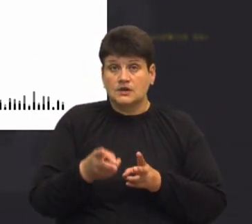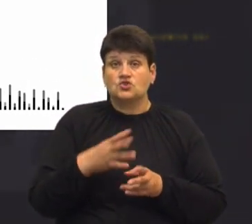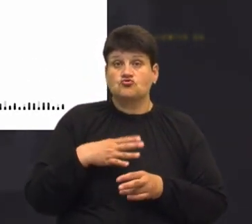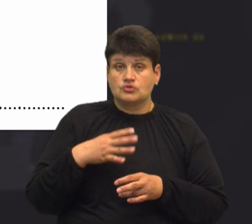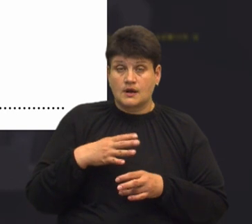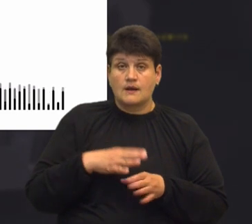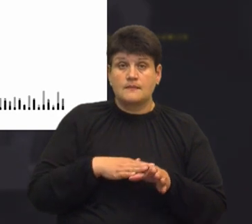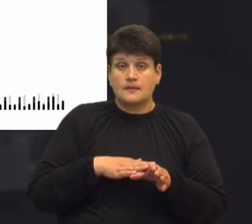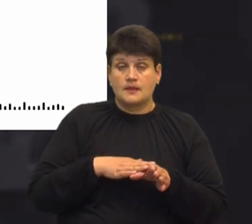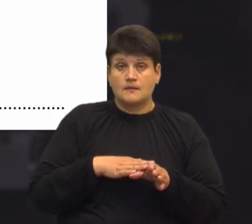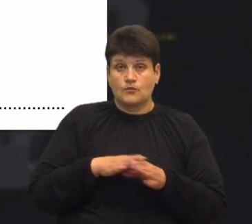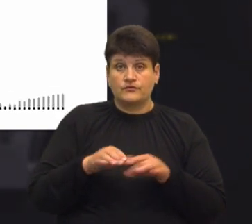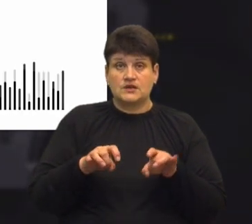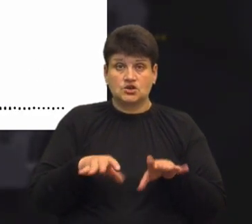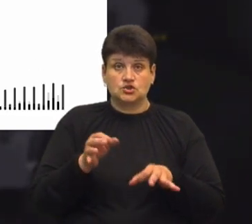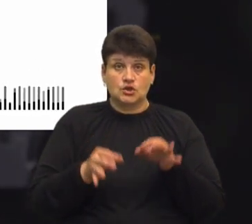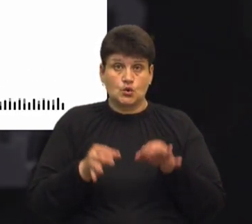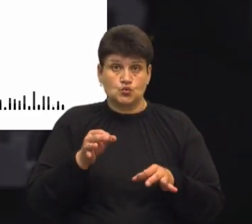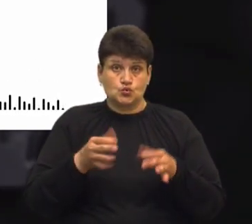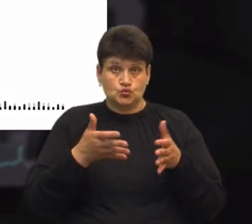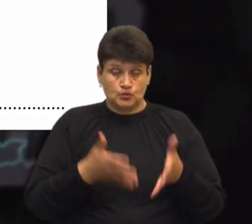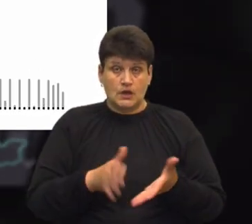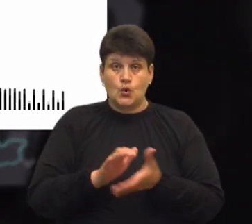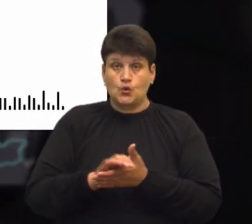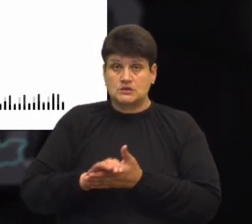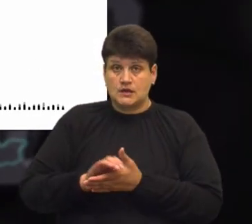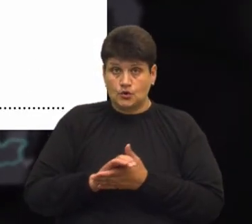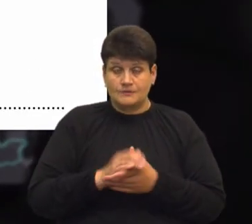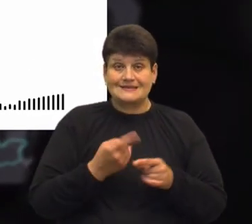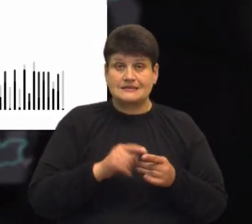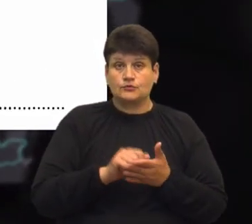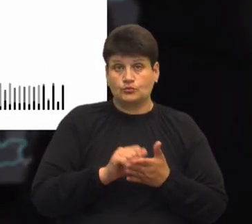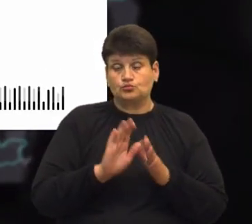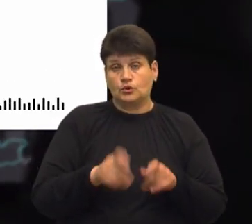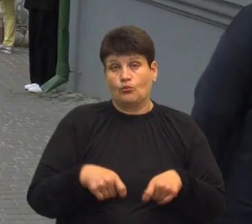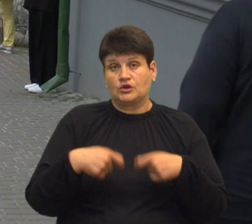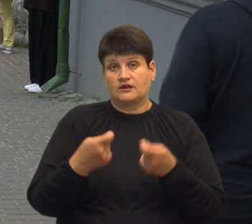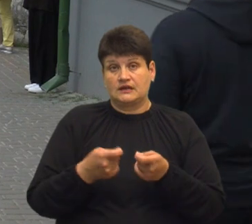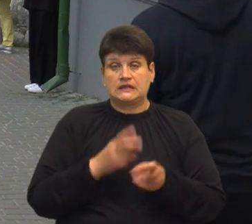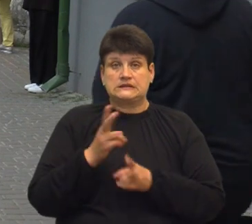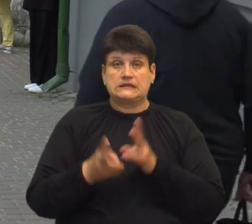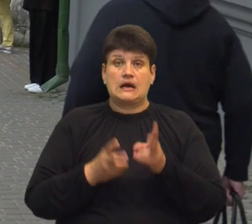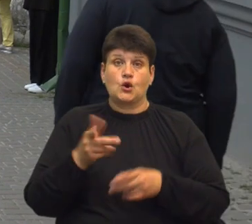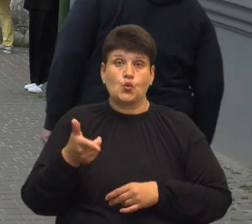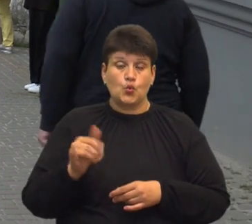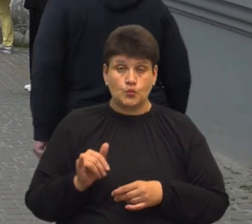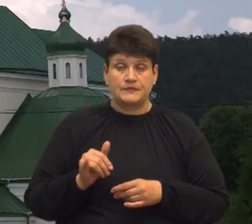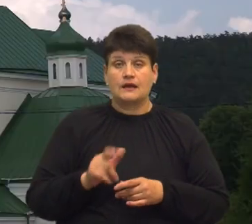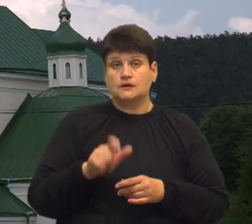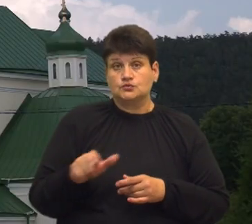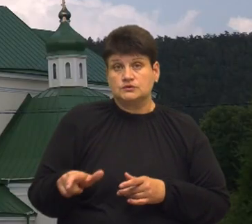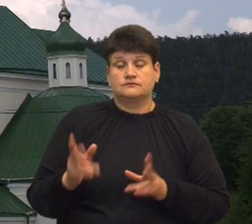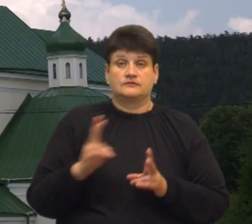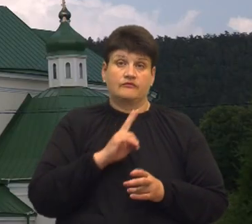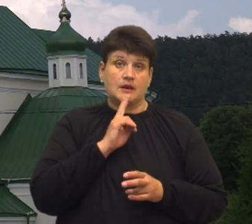Рішення суду. Після того, як ознайомимося з цим документом, будемо подавати апеляційну скаргу. Жителі Кременця, яких ми зустріли